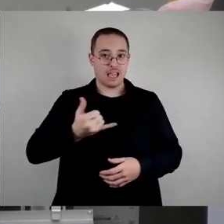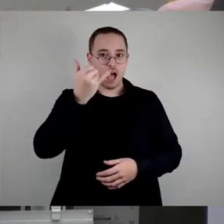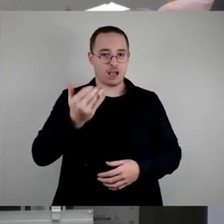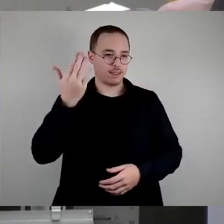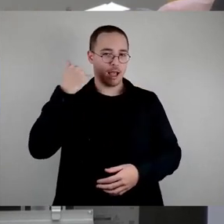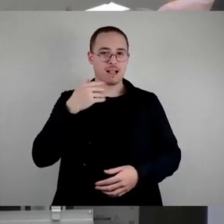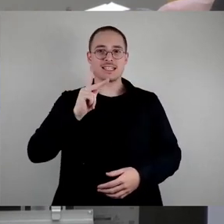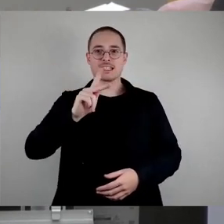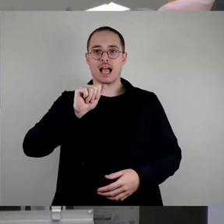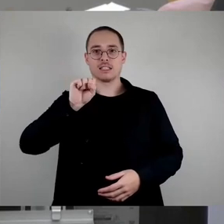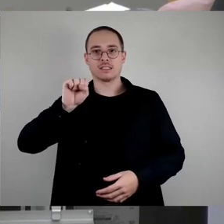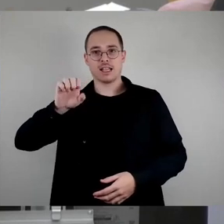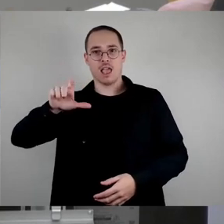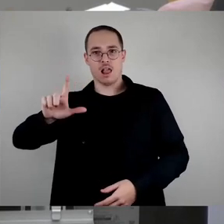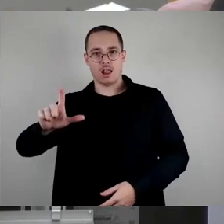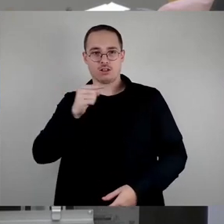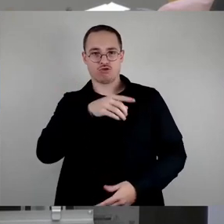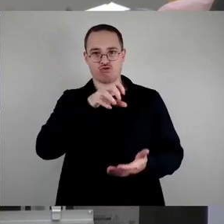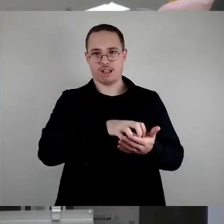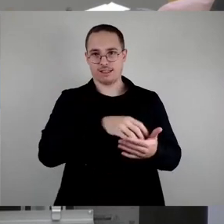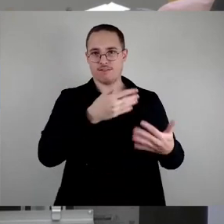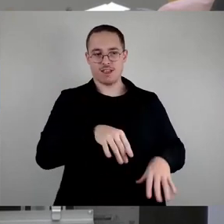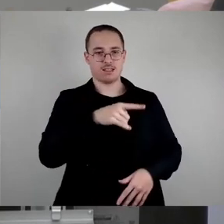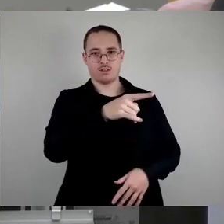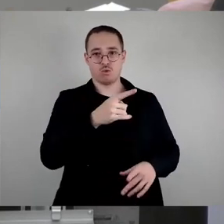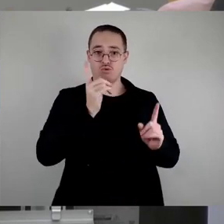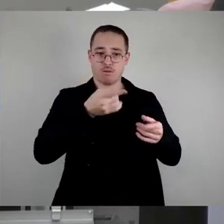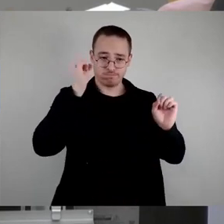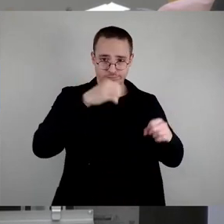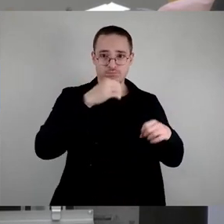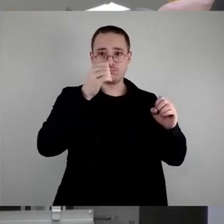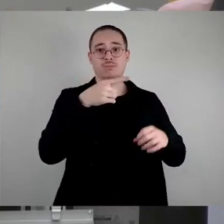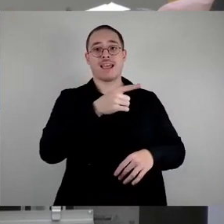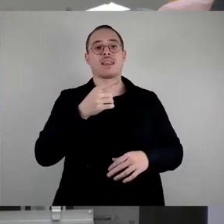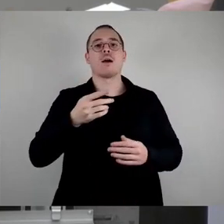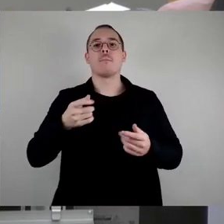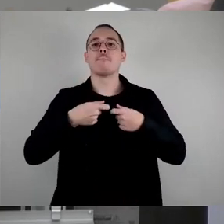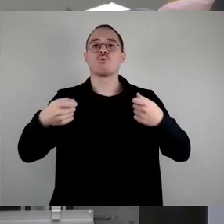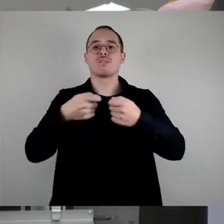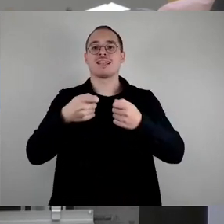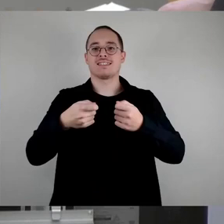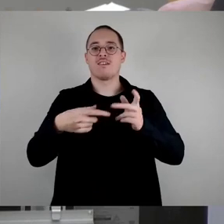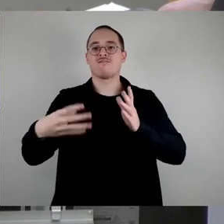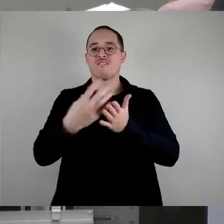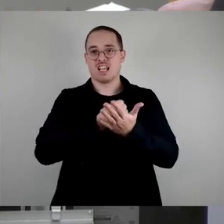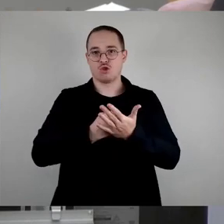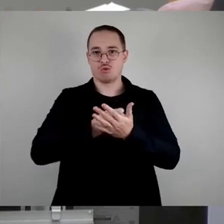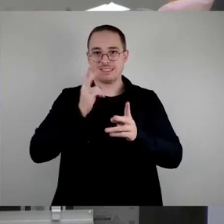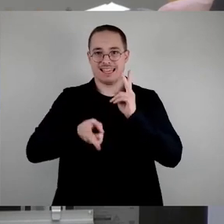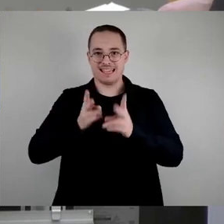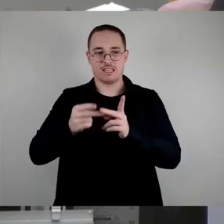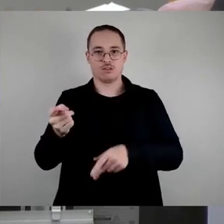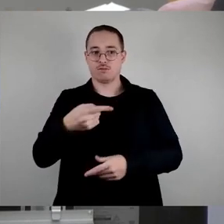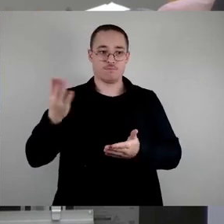Bundesverwaltungsgericht damals gestoppt. Und die Rechtsprechung des Bundesheulungsgerichts hat sich eben vor einem Dreivierteljahr geändert. Uns ist vielleicht noch mal ganz